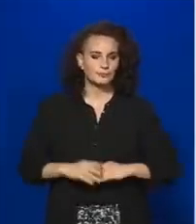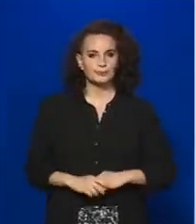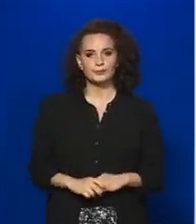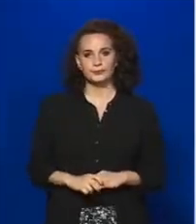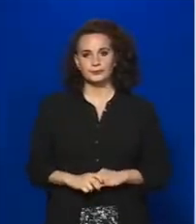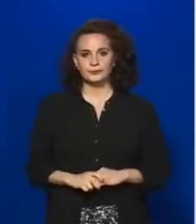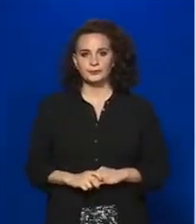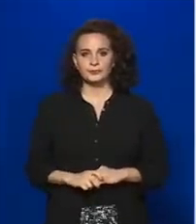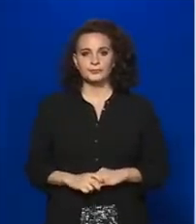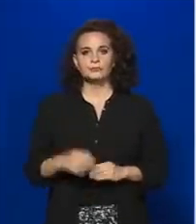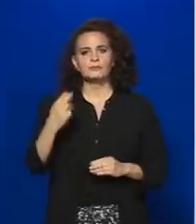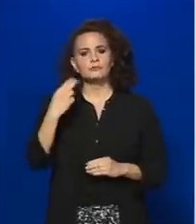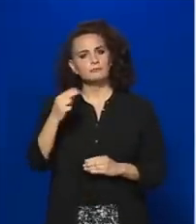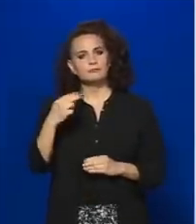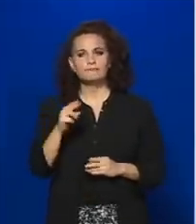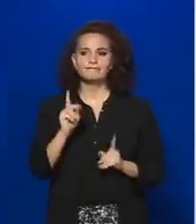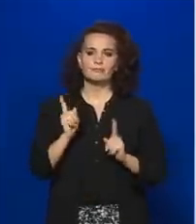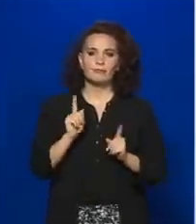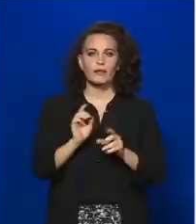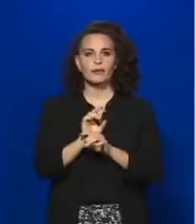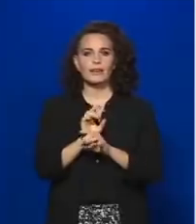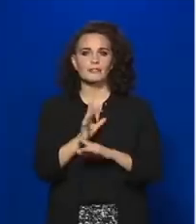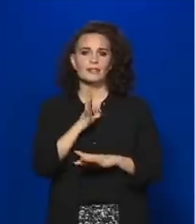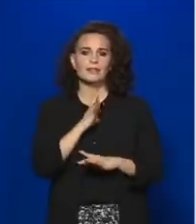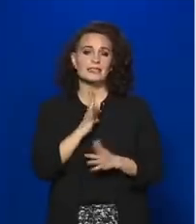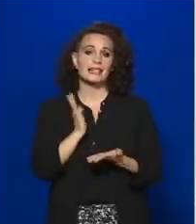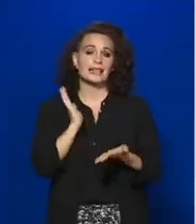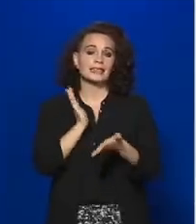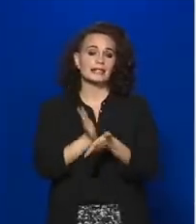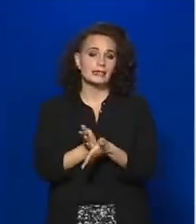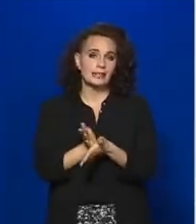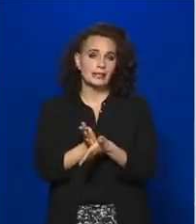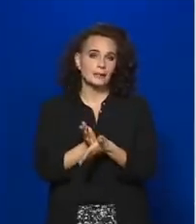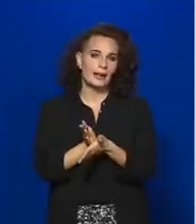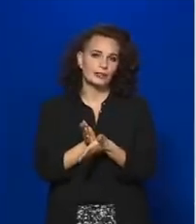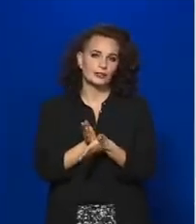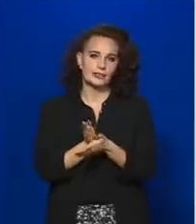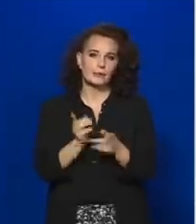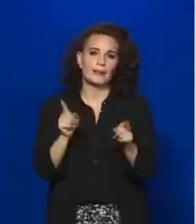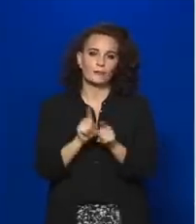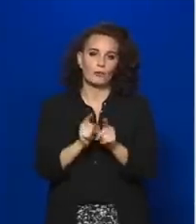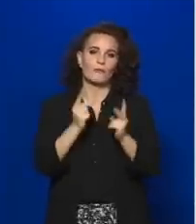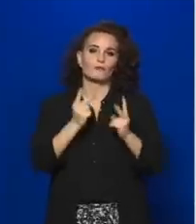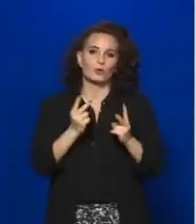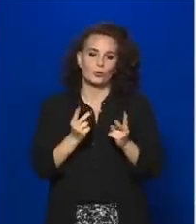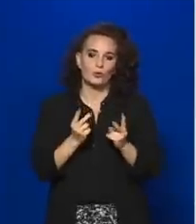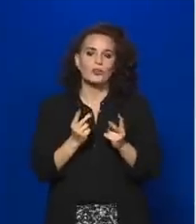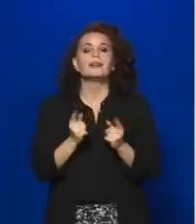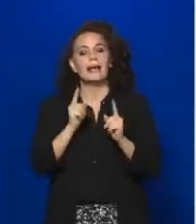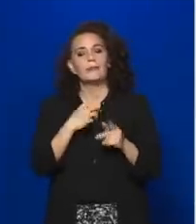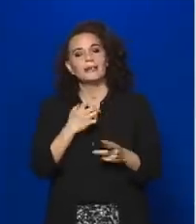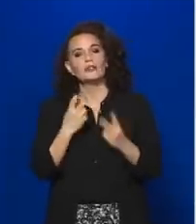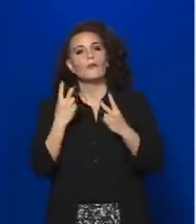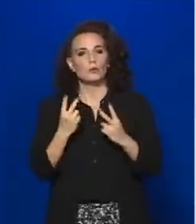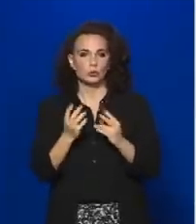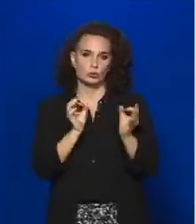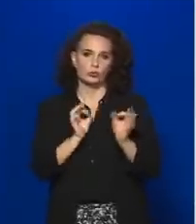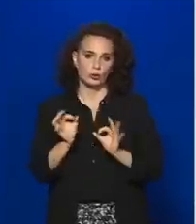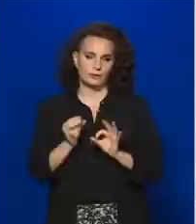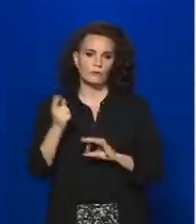talán a járványveszélyhez képest nem azonos súlyú, de fontos ügyekről is tárgyalt a kormány,